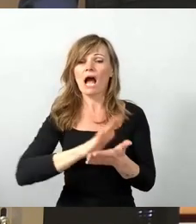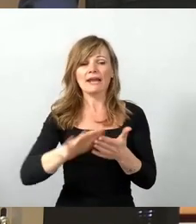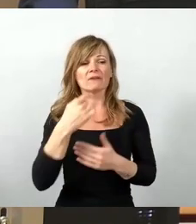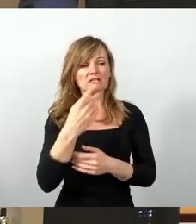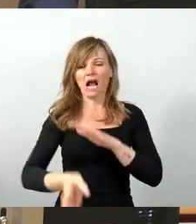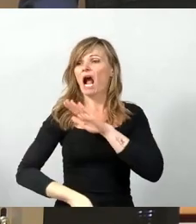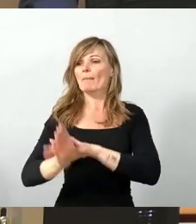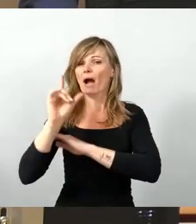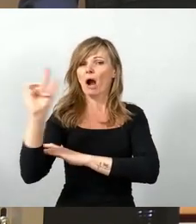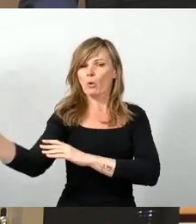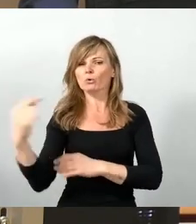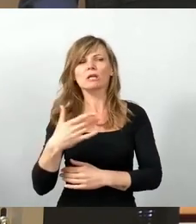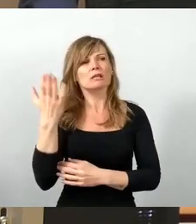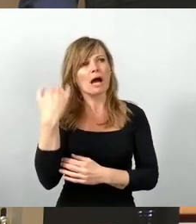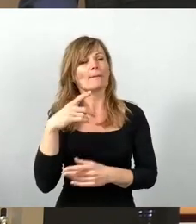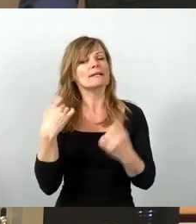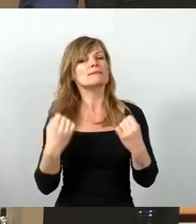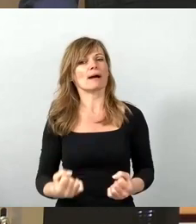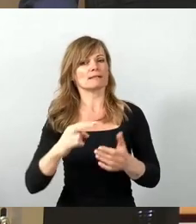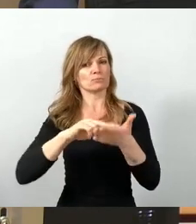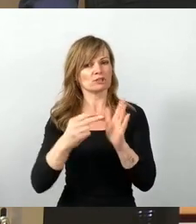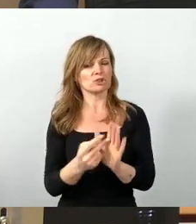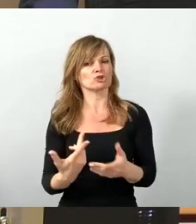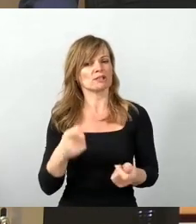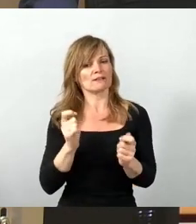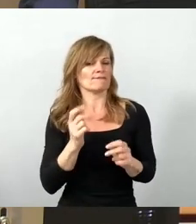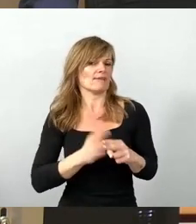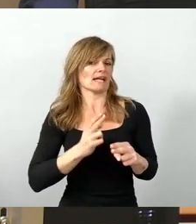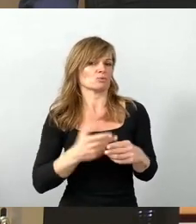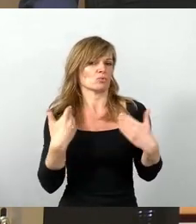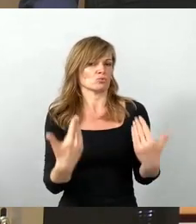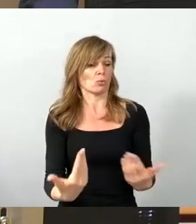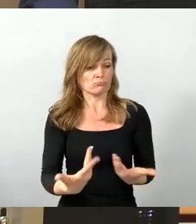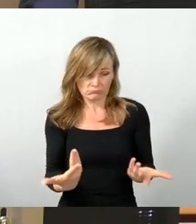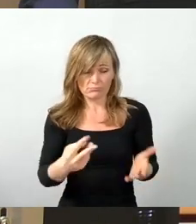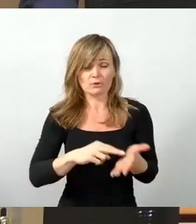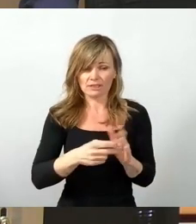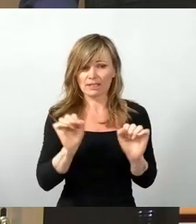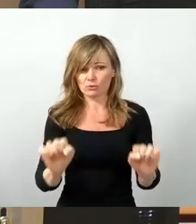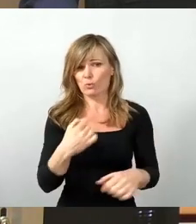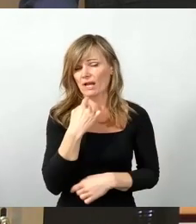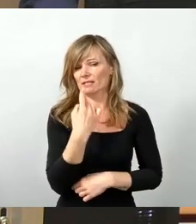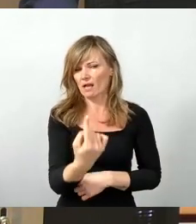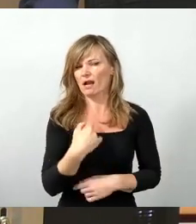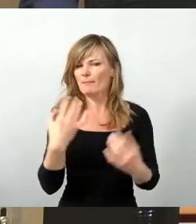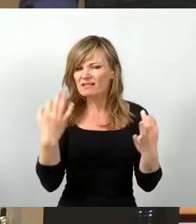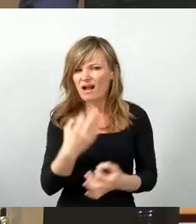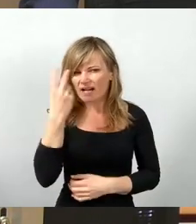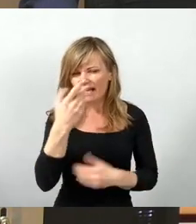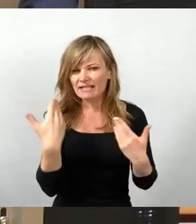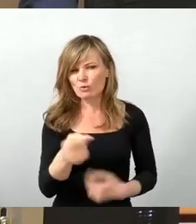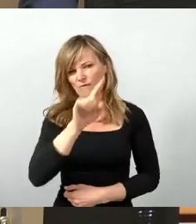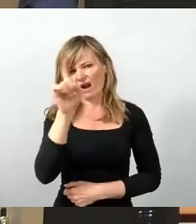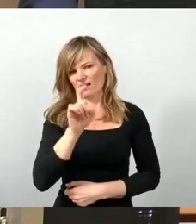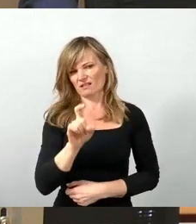ein machtpolitisches Instrument. Das ist in der Politik legitim. Ob es wirklich sachgerecht ist, da würde ich ein ganz großes Fragezeichen dran machen. Ich würde darum